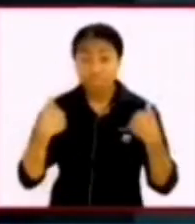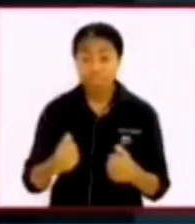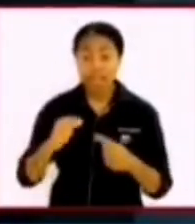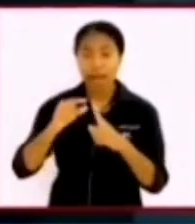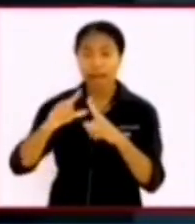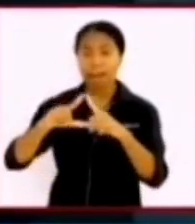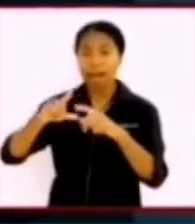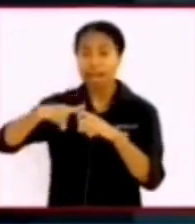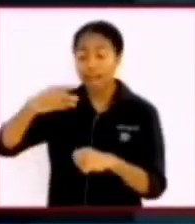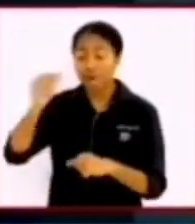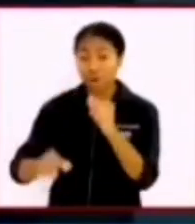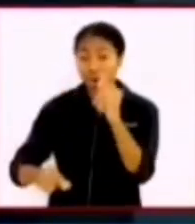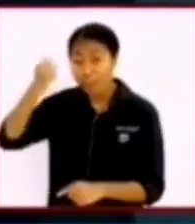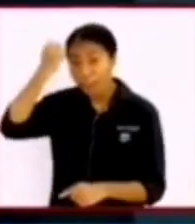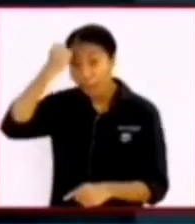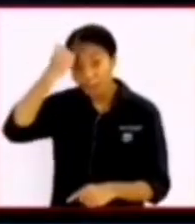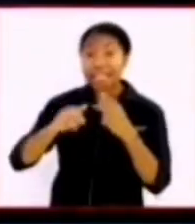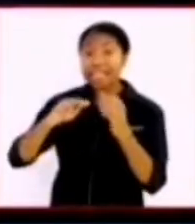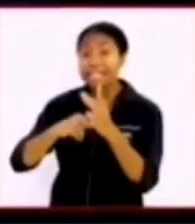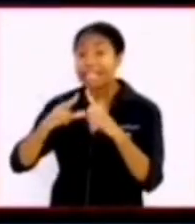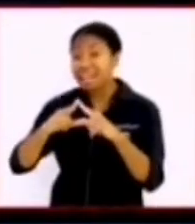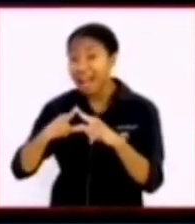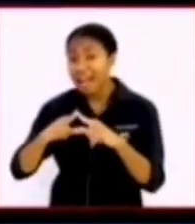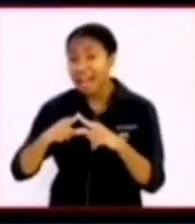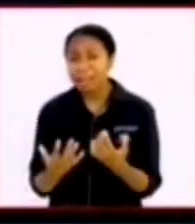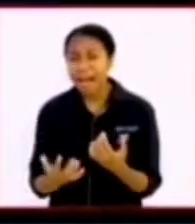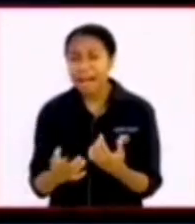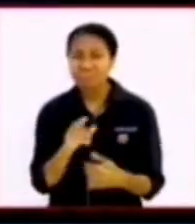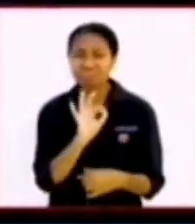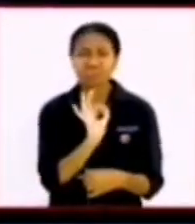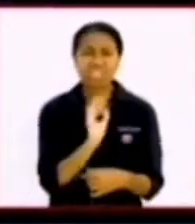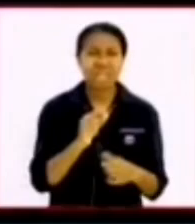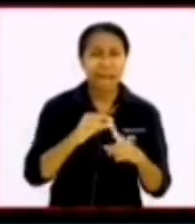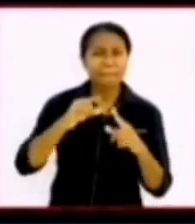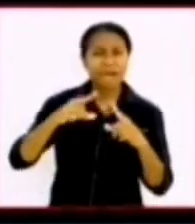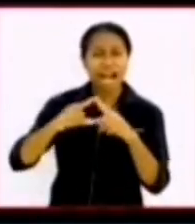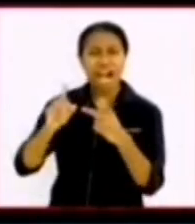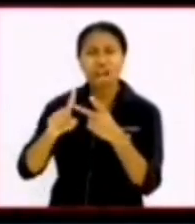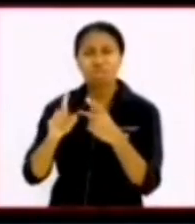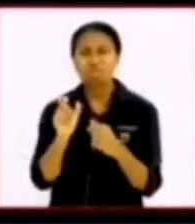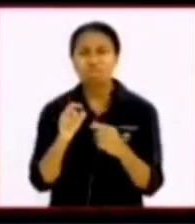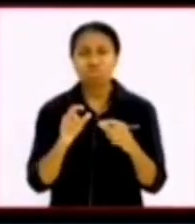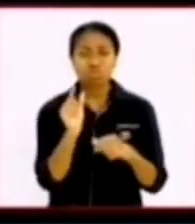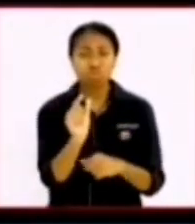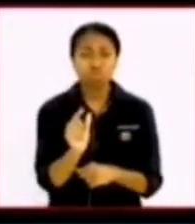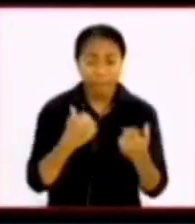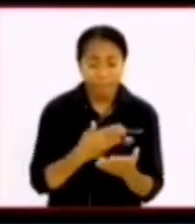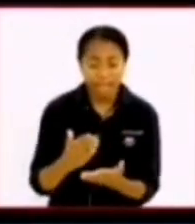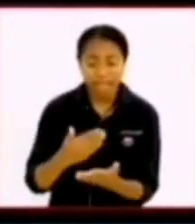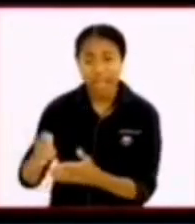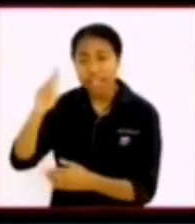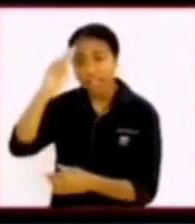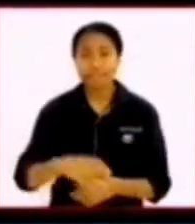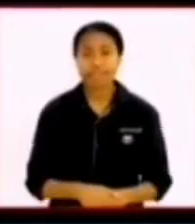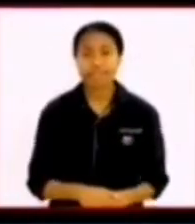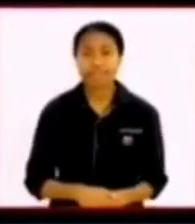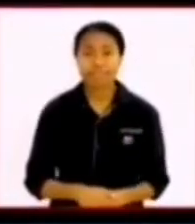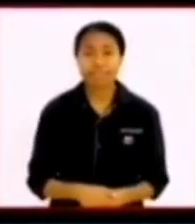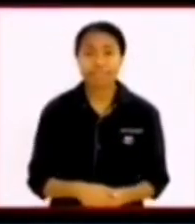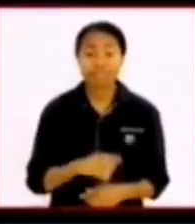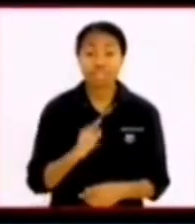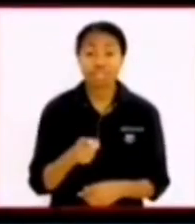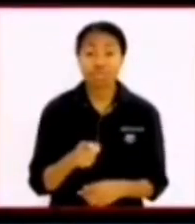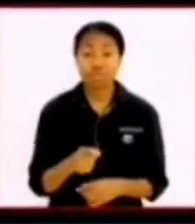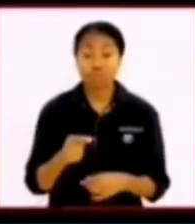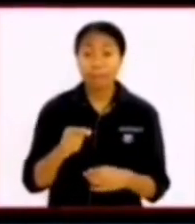orang-orang bodoh hina lemah dan tidak berpengaruh menjadi orang-orang atau alat-alat yang berguna persoalannya bukan pada